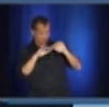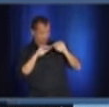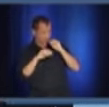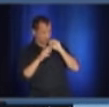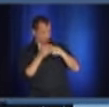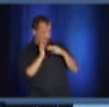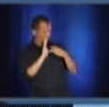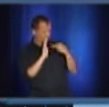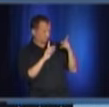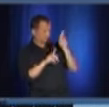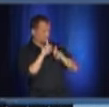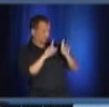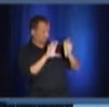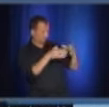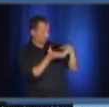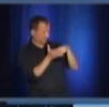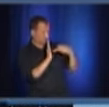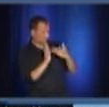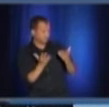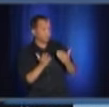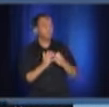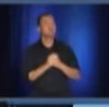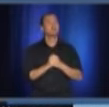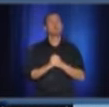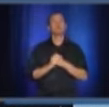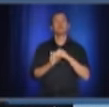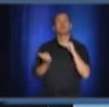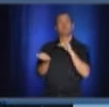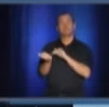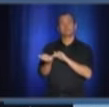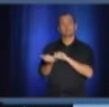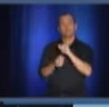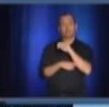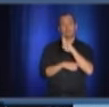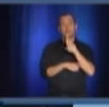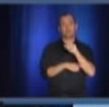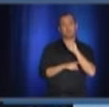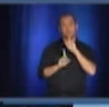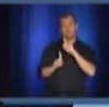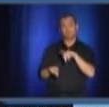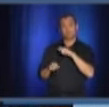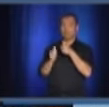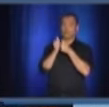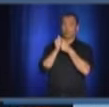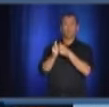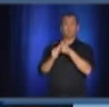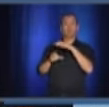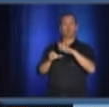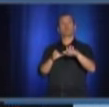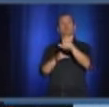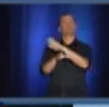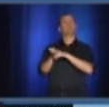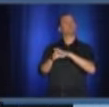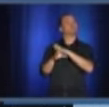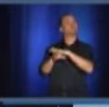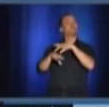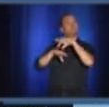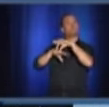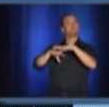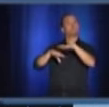Exact. Géographique. Oui, exactement. Non pas relié à la race en soi, à moins que